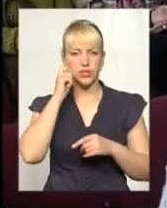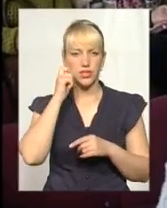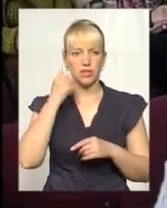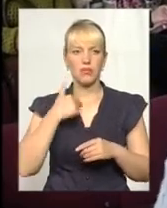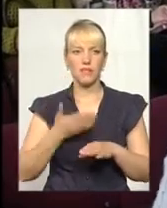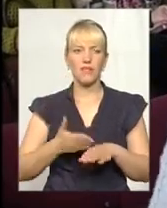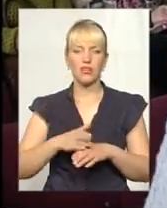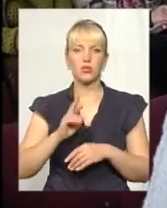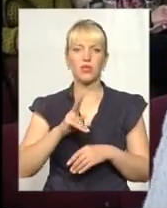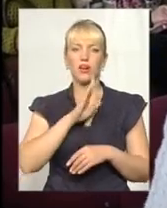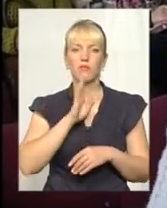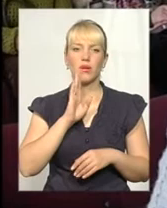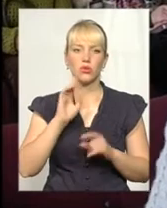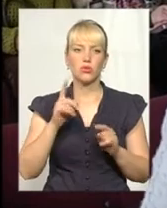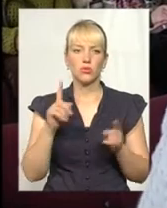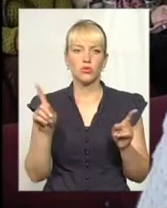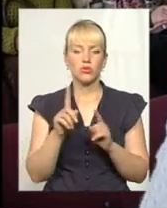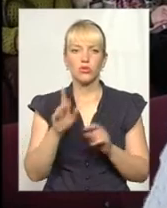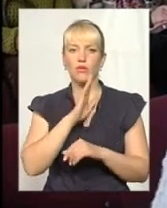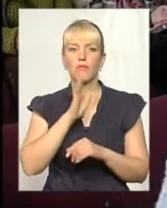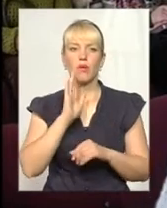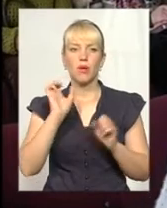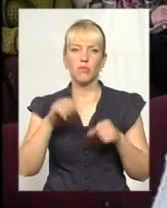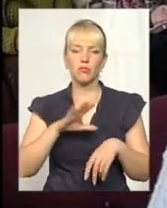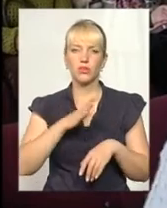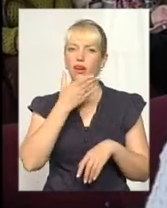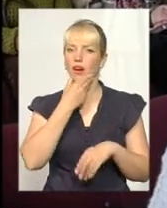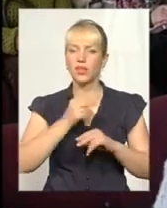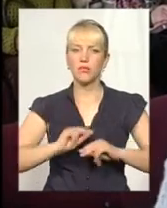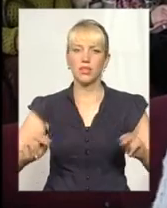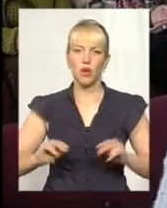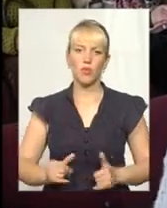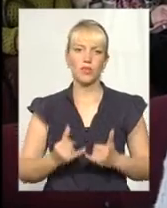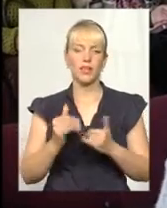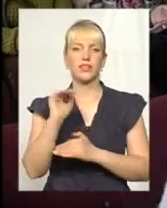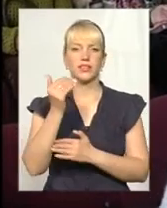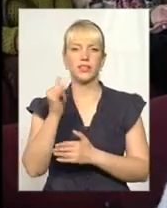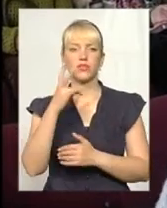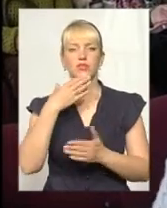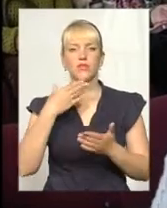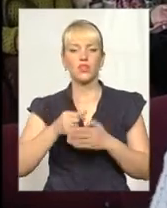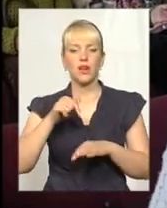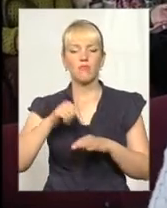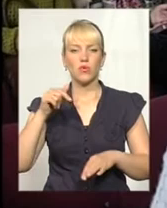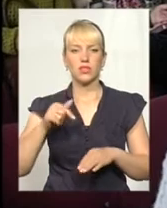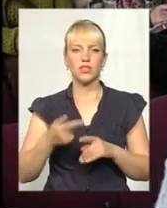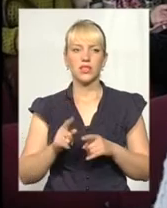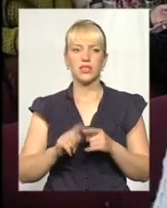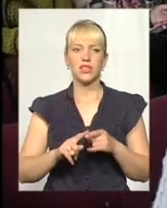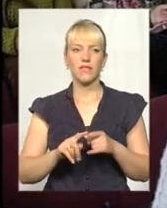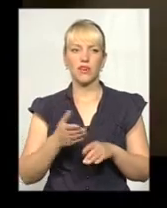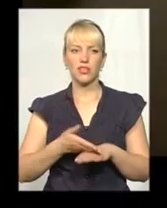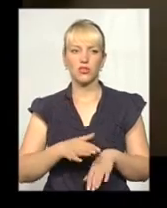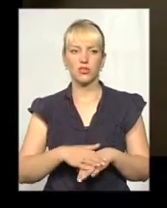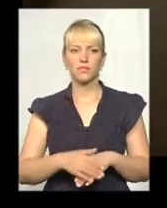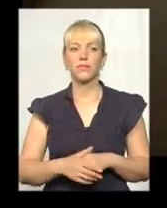як мамі, тому що мама може бути дуже гарним педагогом для дитини, але свої емоції, свої відчуття – це дуже